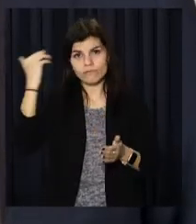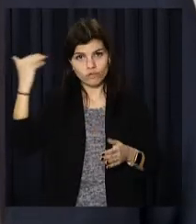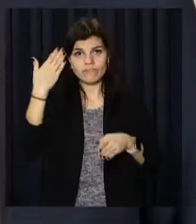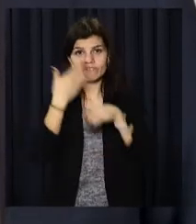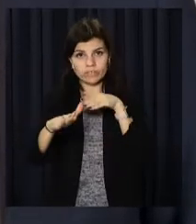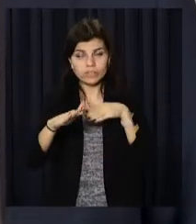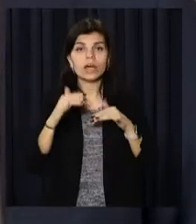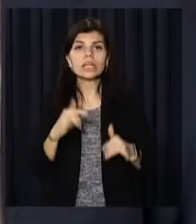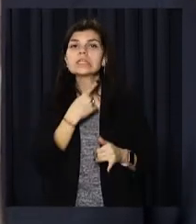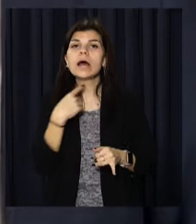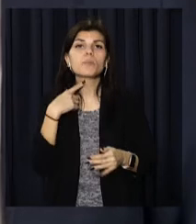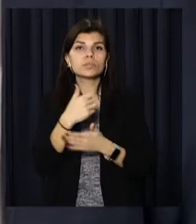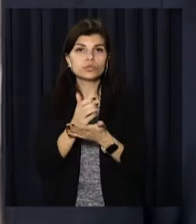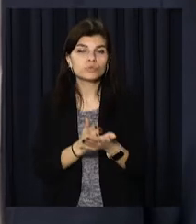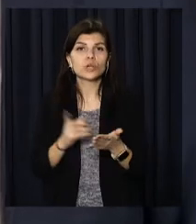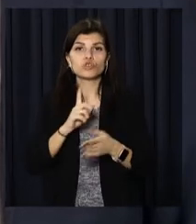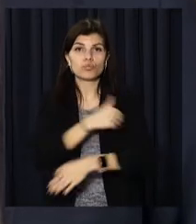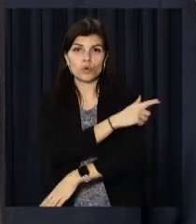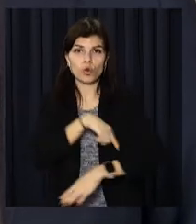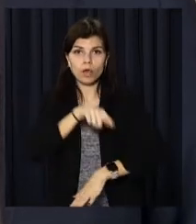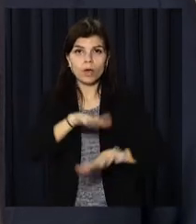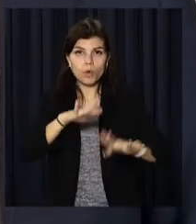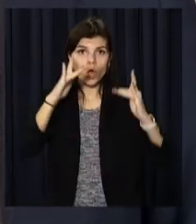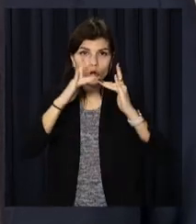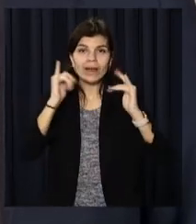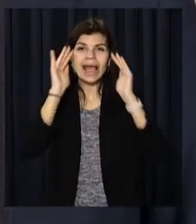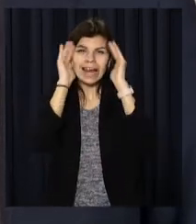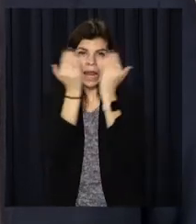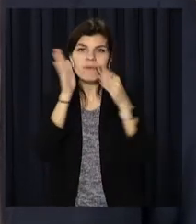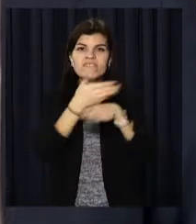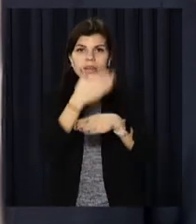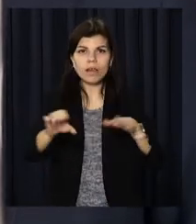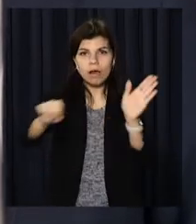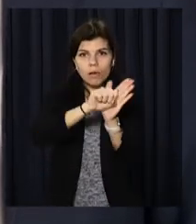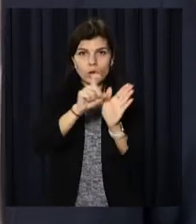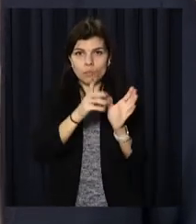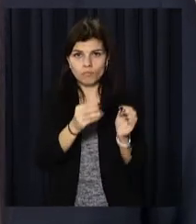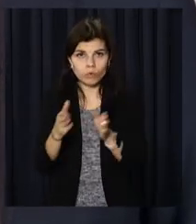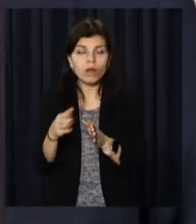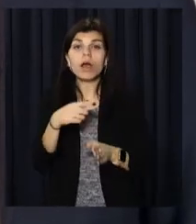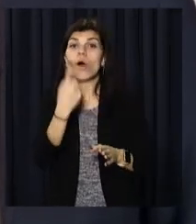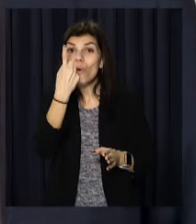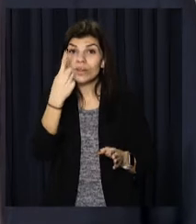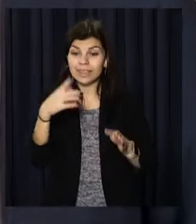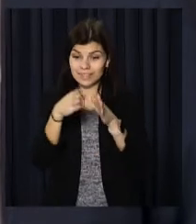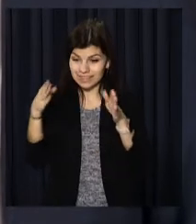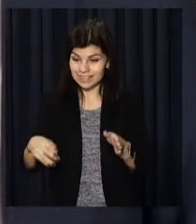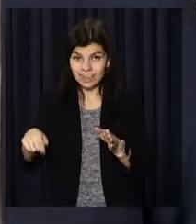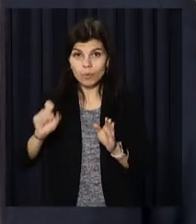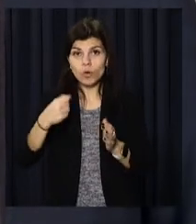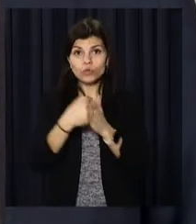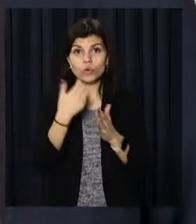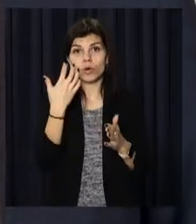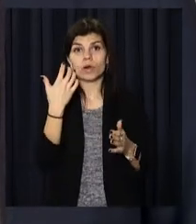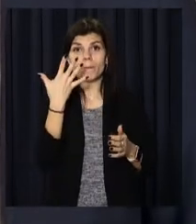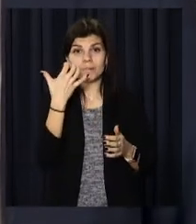для забезпечення роботи палат інтенсивної терапії та реанімаційних відділень. Одна така станція може виробляти до 500